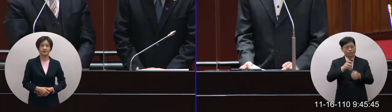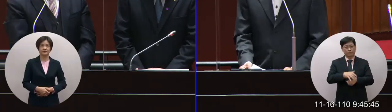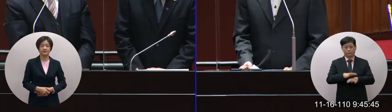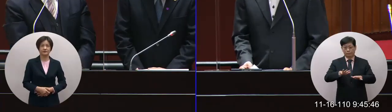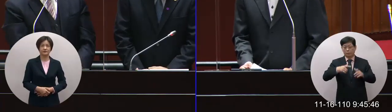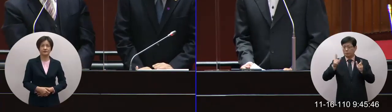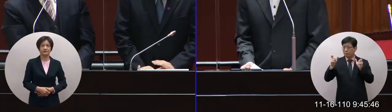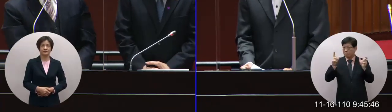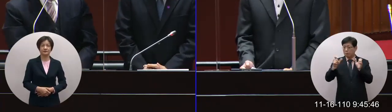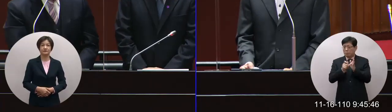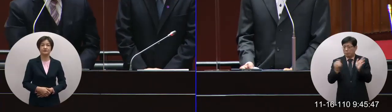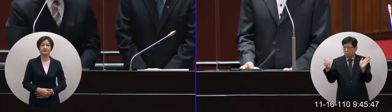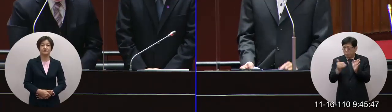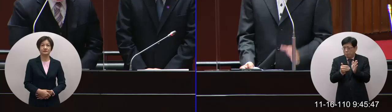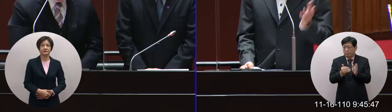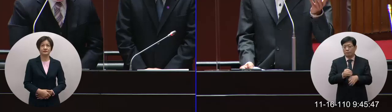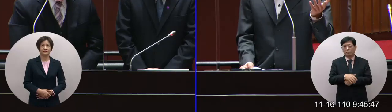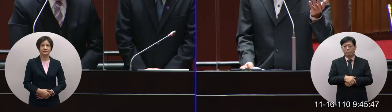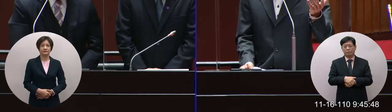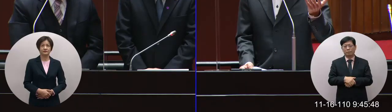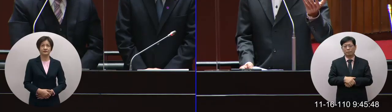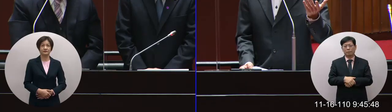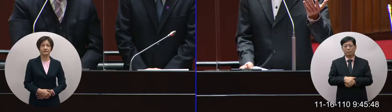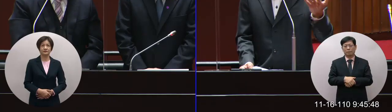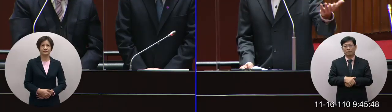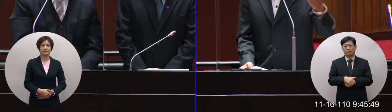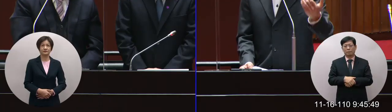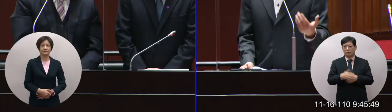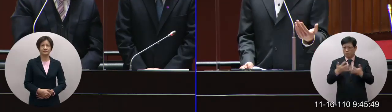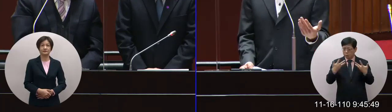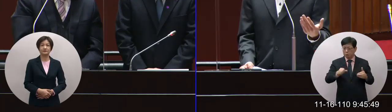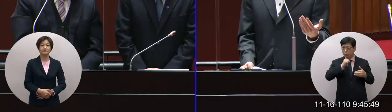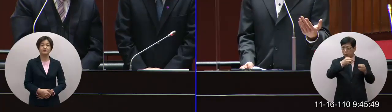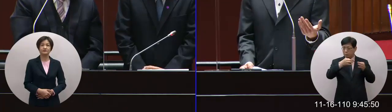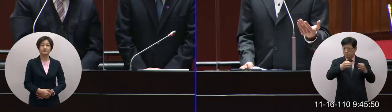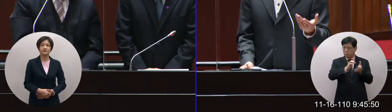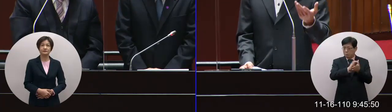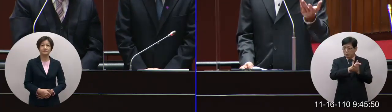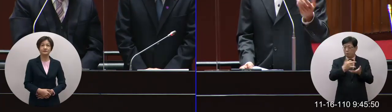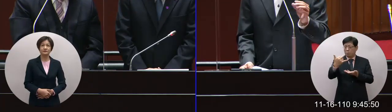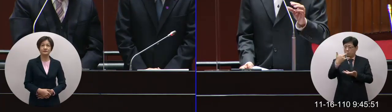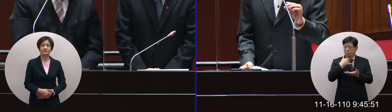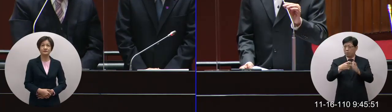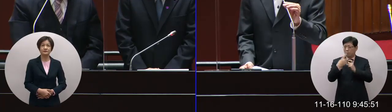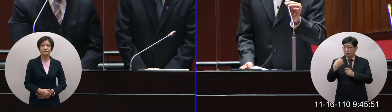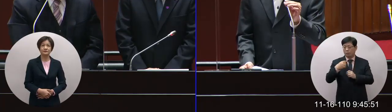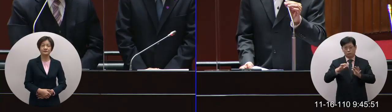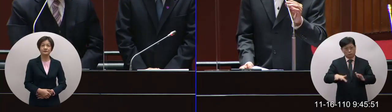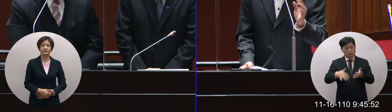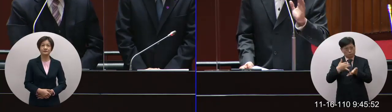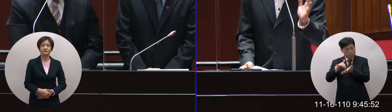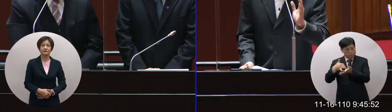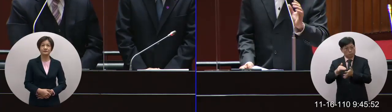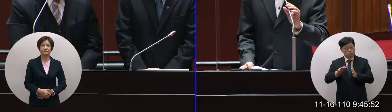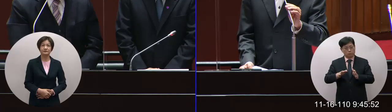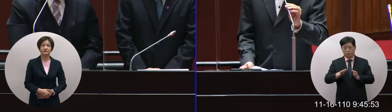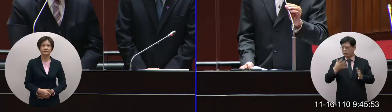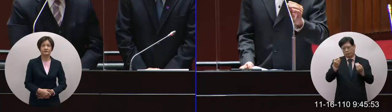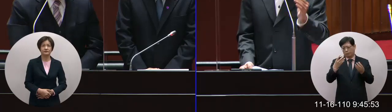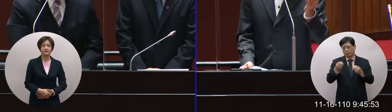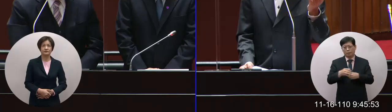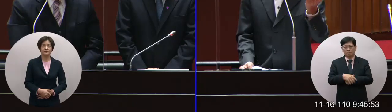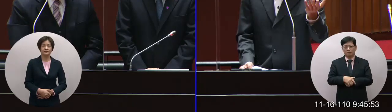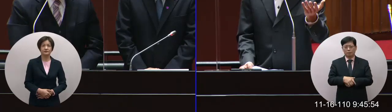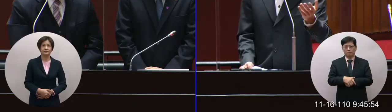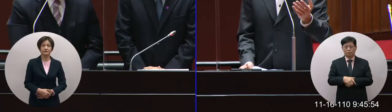現在春節的時間也快到了那這個很多台商要回來截至目前為止大家還不清楚